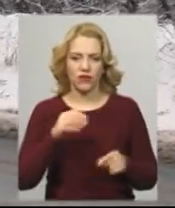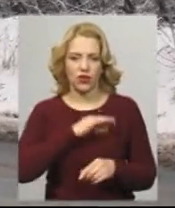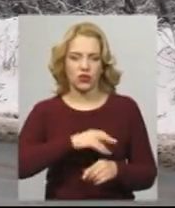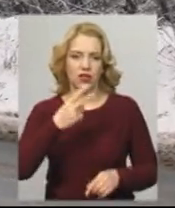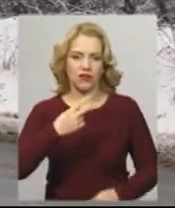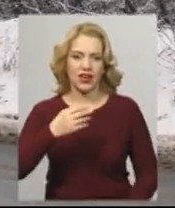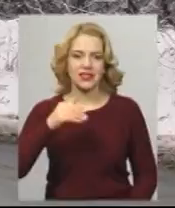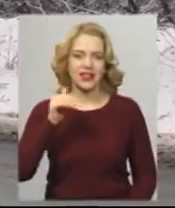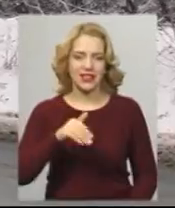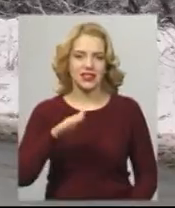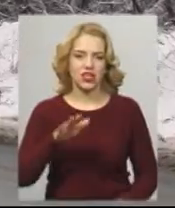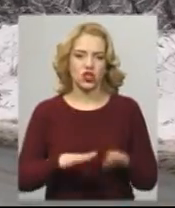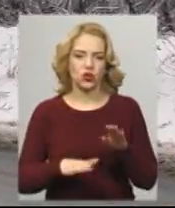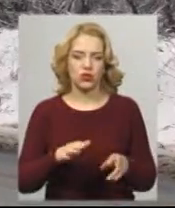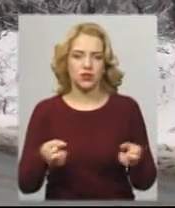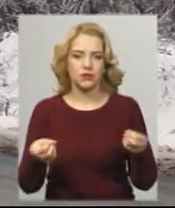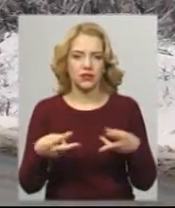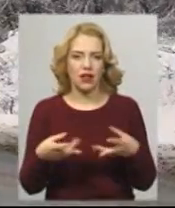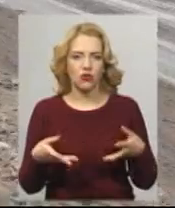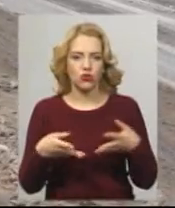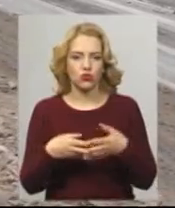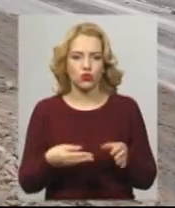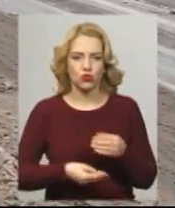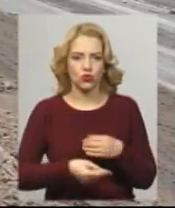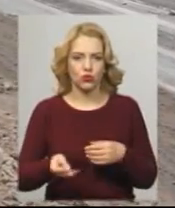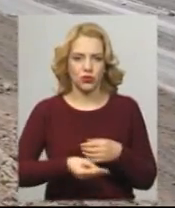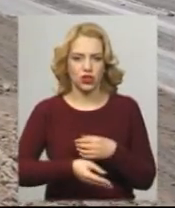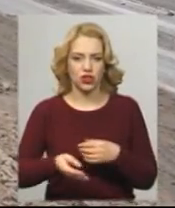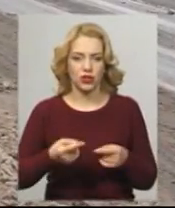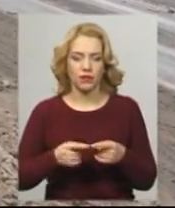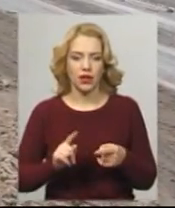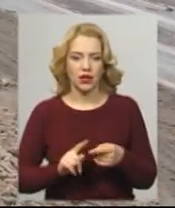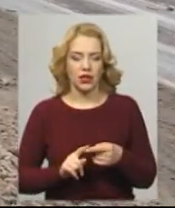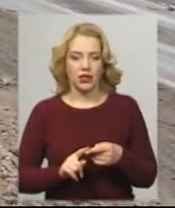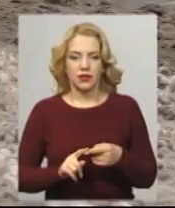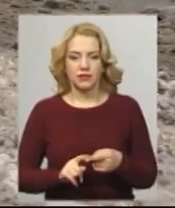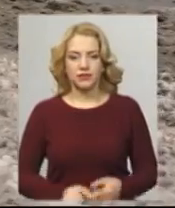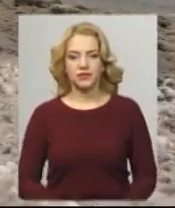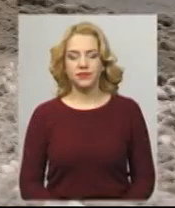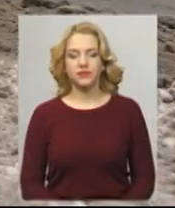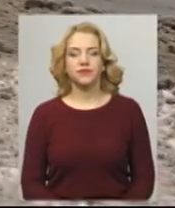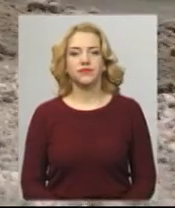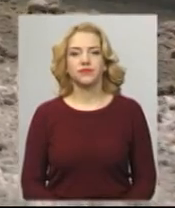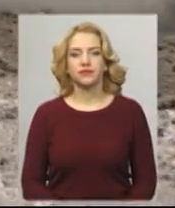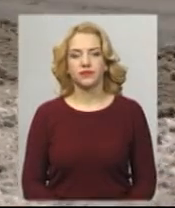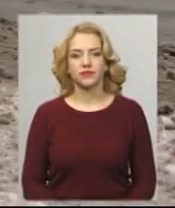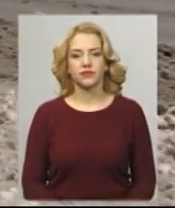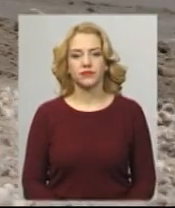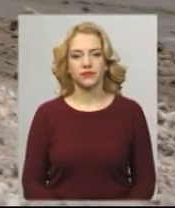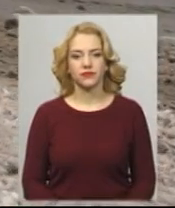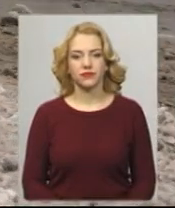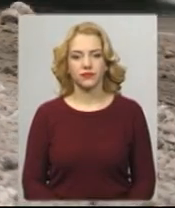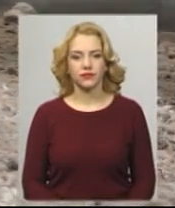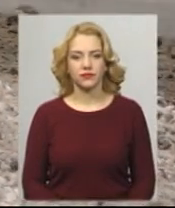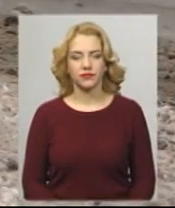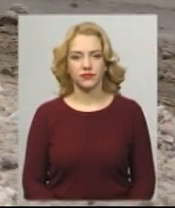спеціальної протиожеледної суміші, каже Суспільному прессекретарка відомства Наталія Колодій. Катерина Шевчук, Анастасія Збродова, Юрій Чорний,